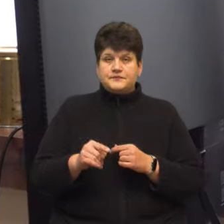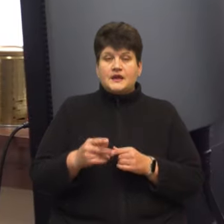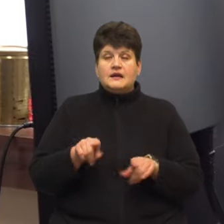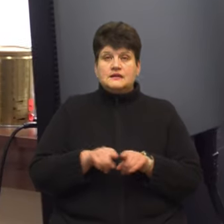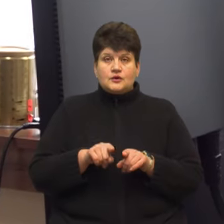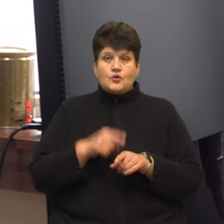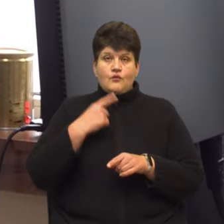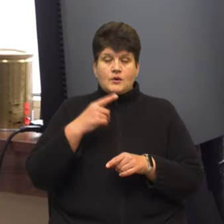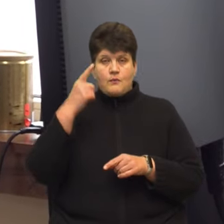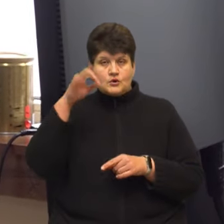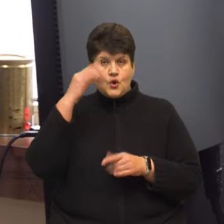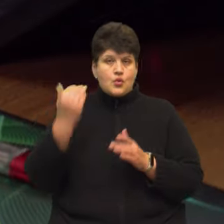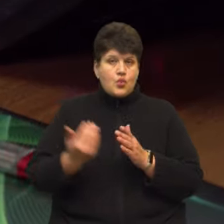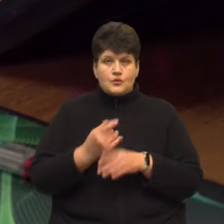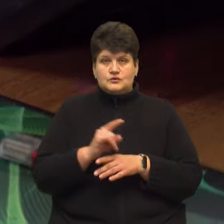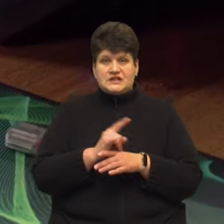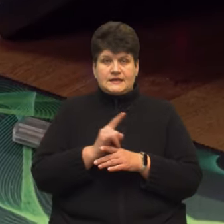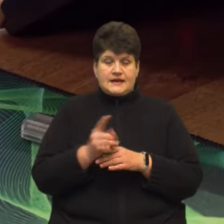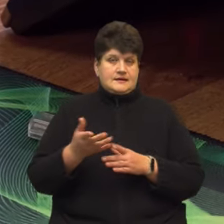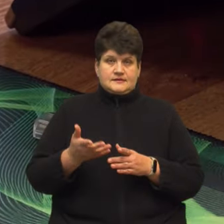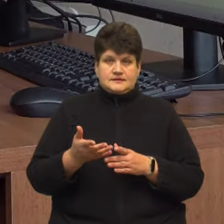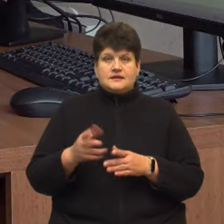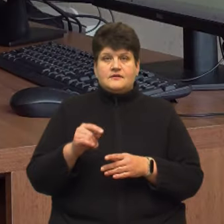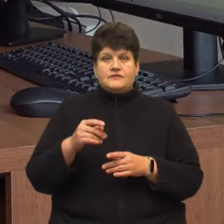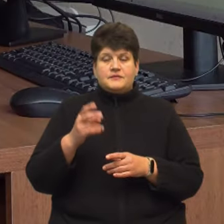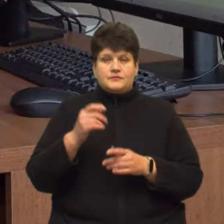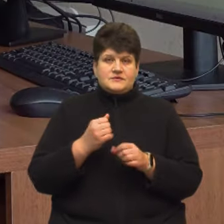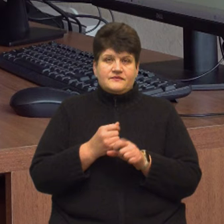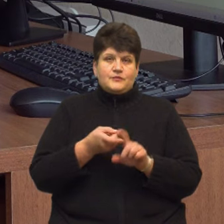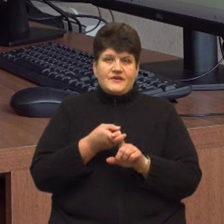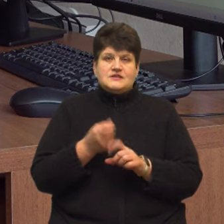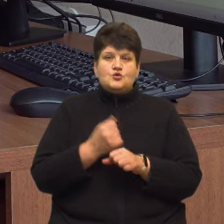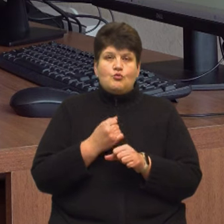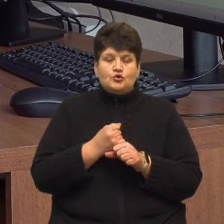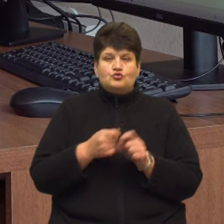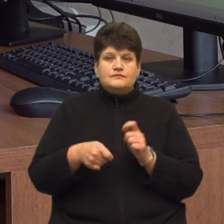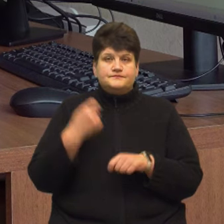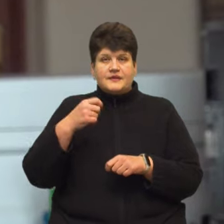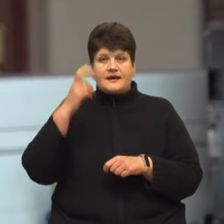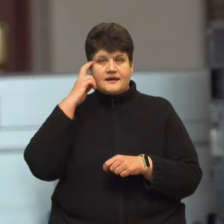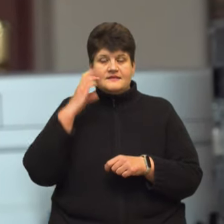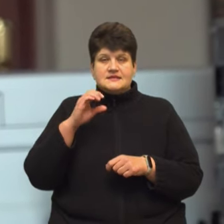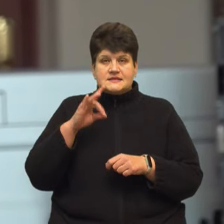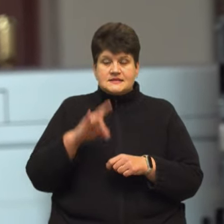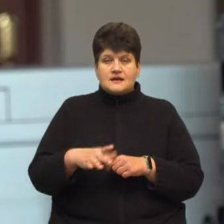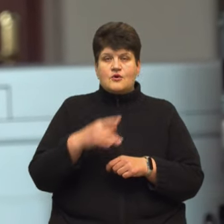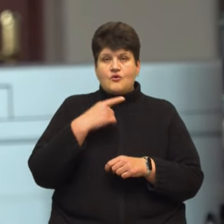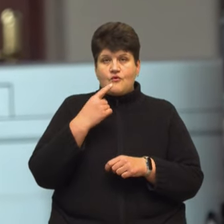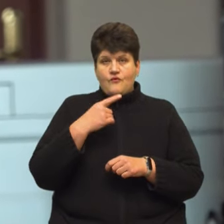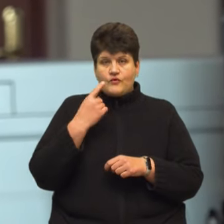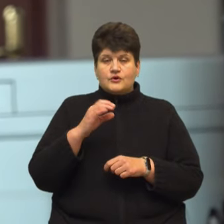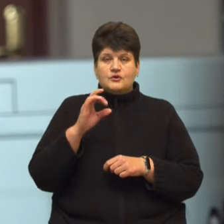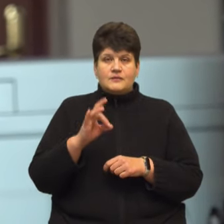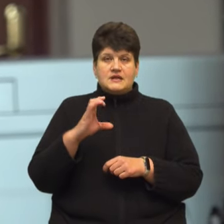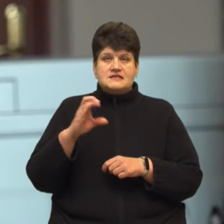нову шахрайську схему, яка пов'язана зі збоями в роботі Київстару. Старший інспектор відділу протидії киберзлочинам в області Роман Свірський